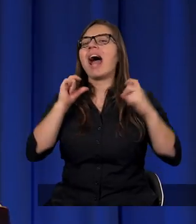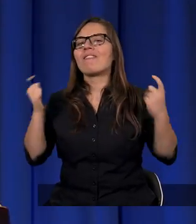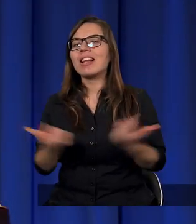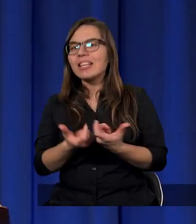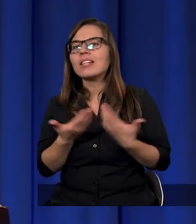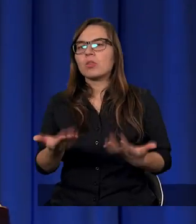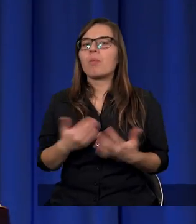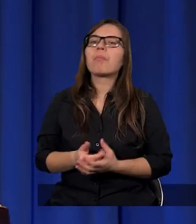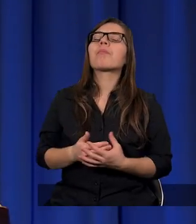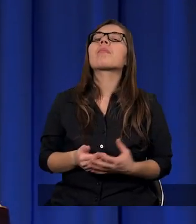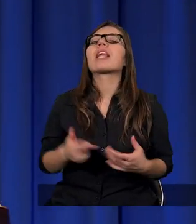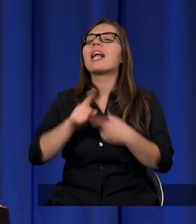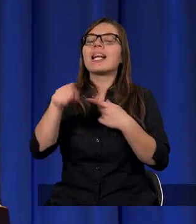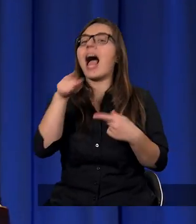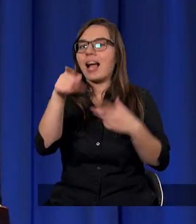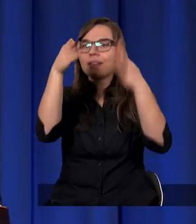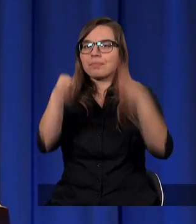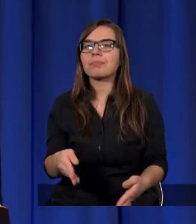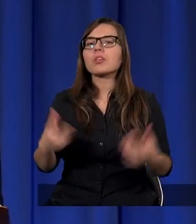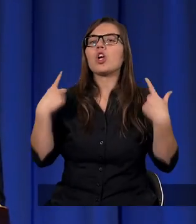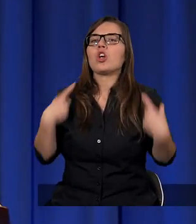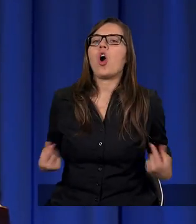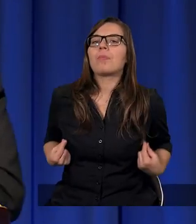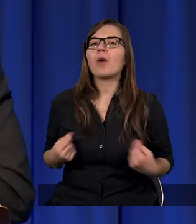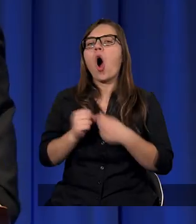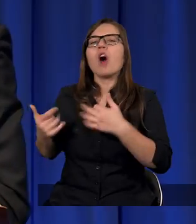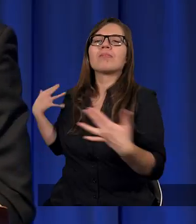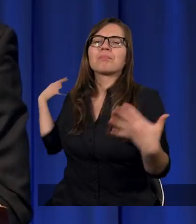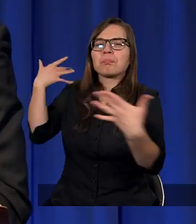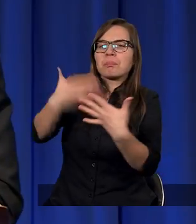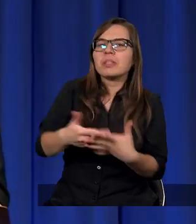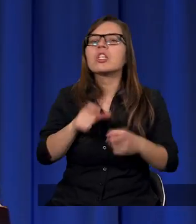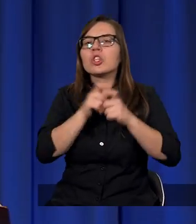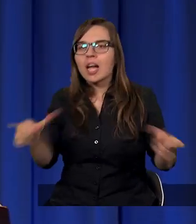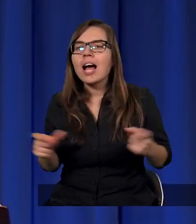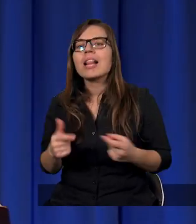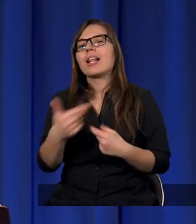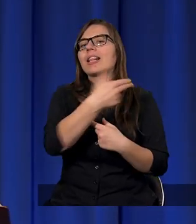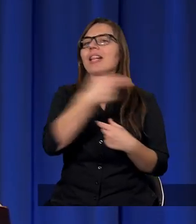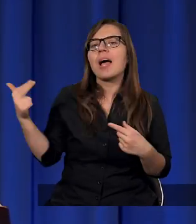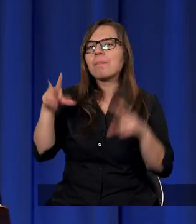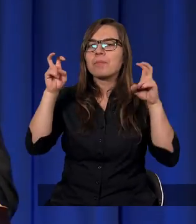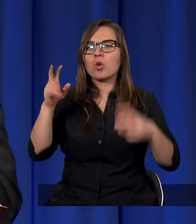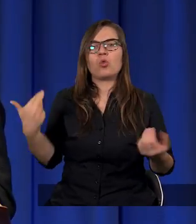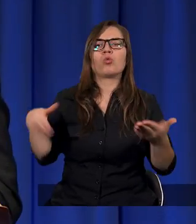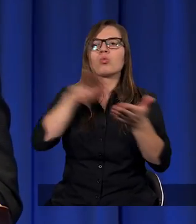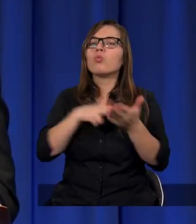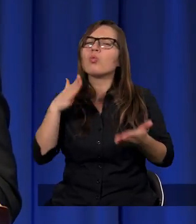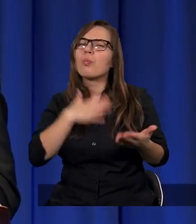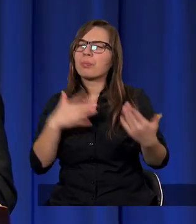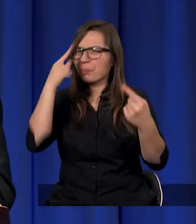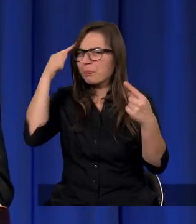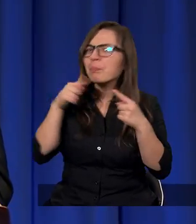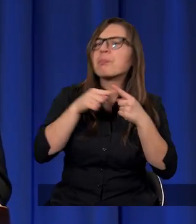I właśnie dla mnie osobiście od jakiegoś czasu takim tematem, na którym lubię się skupiać,